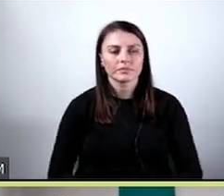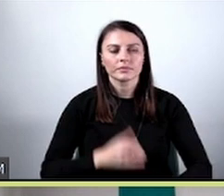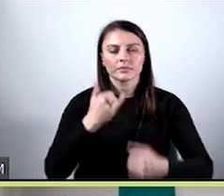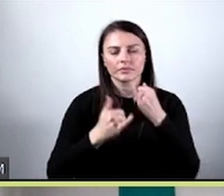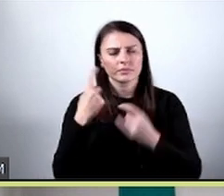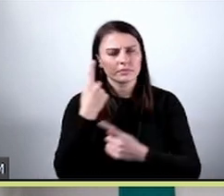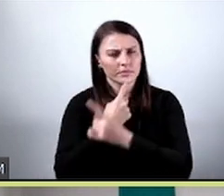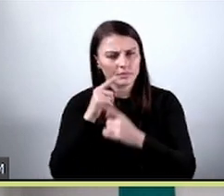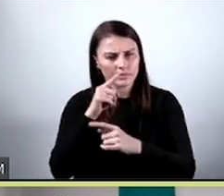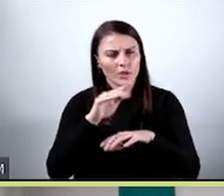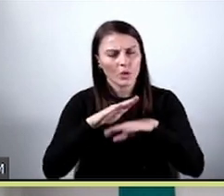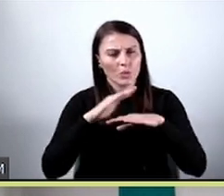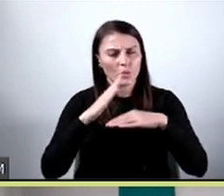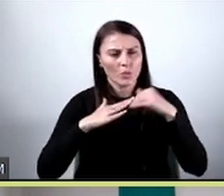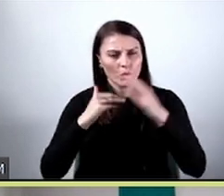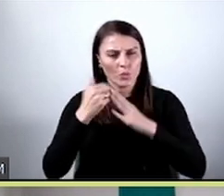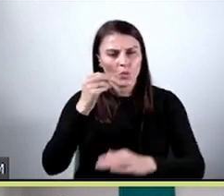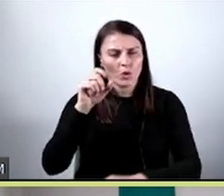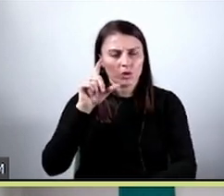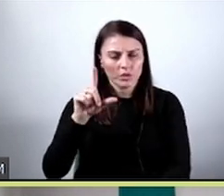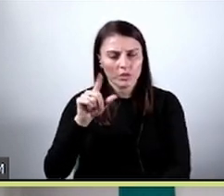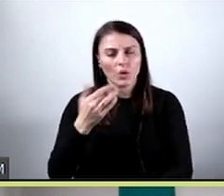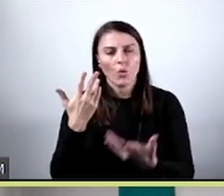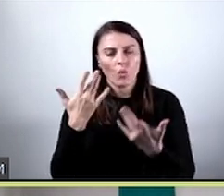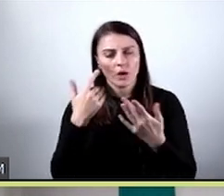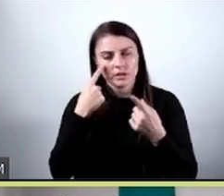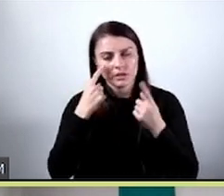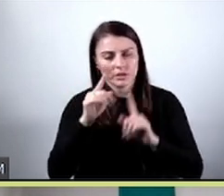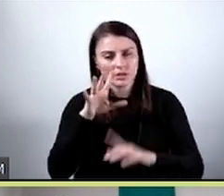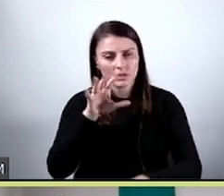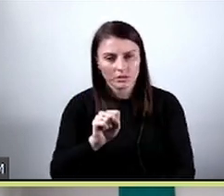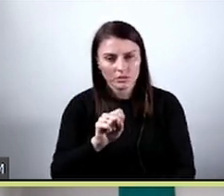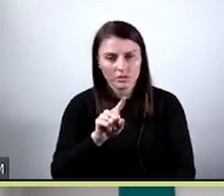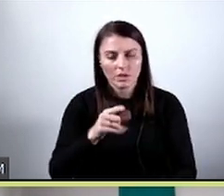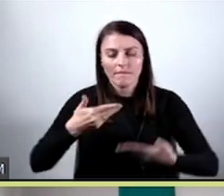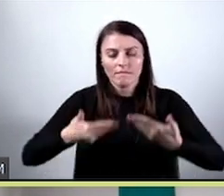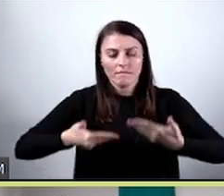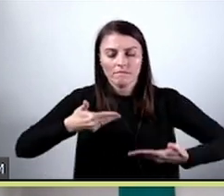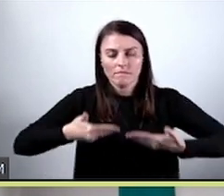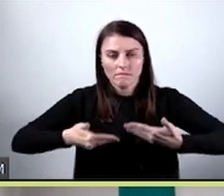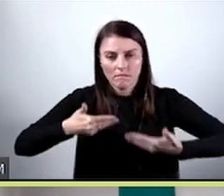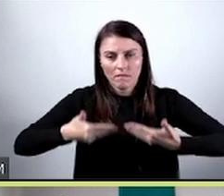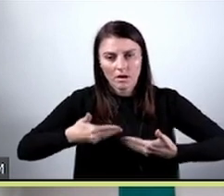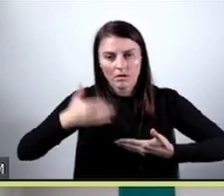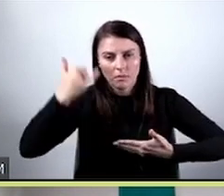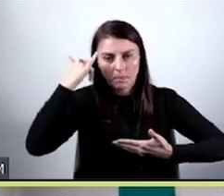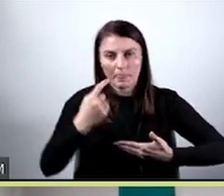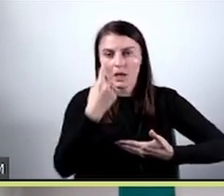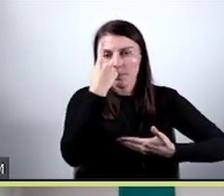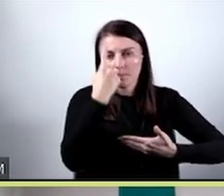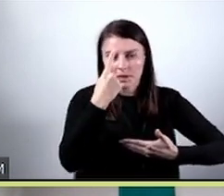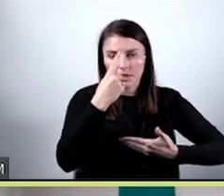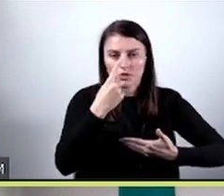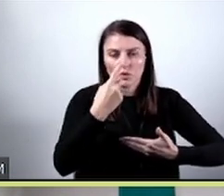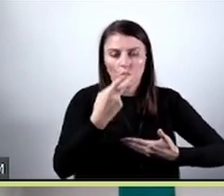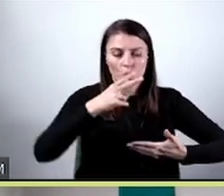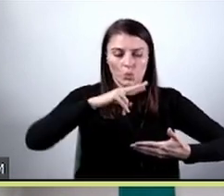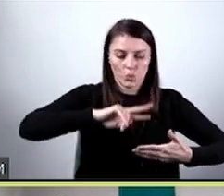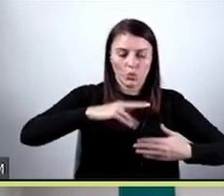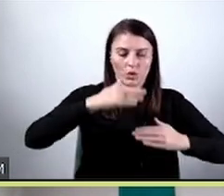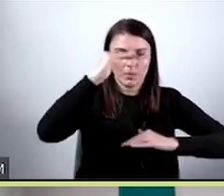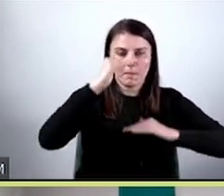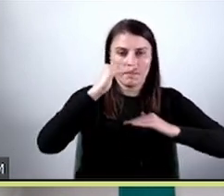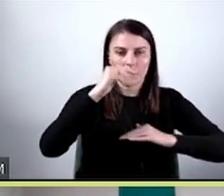sobie ten model, to łatwo jakby zauważyć, że waga błędów tego rodzaju, pierwszego rodzaju, od wagi błędów drugiego rodzaju